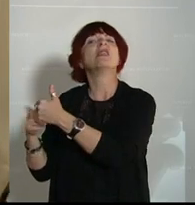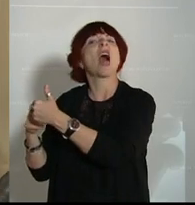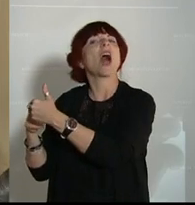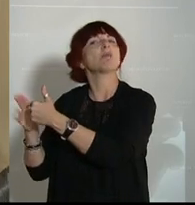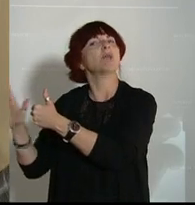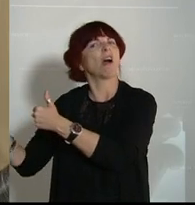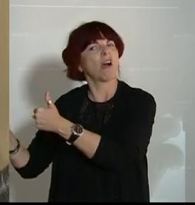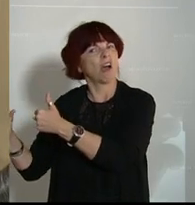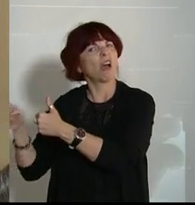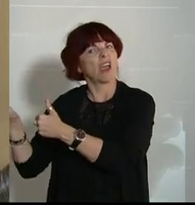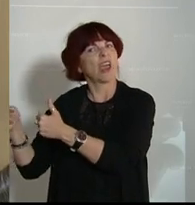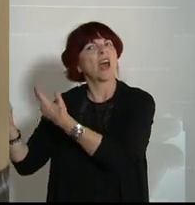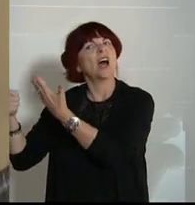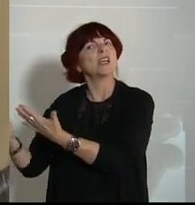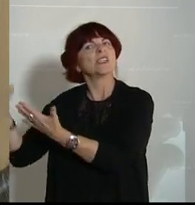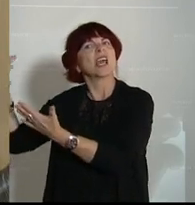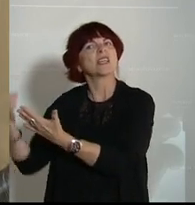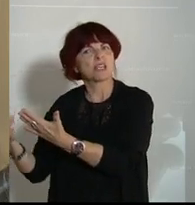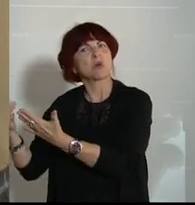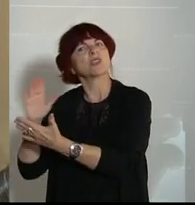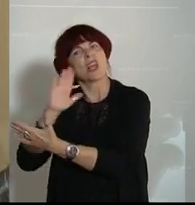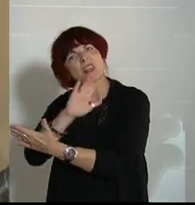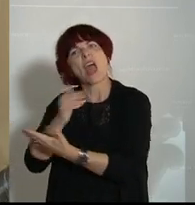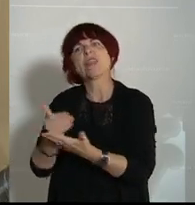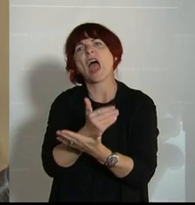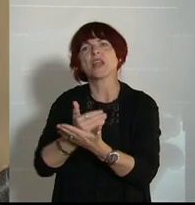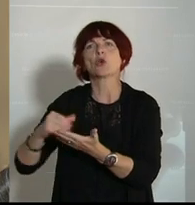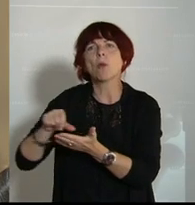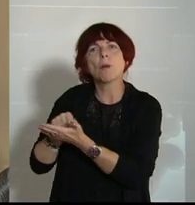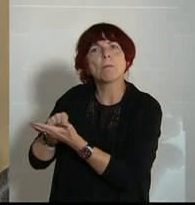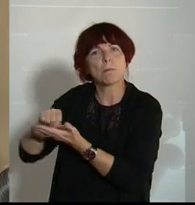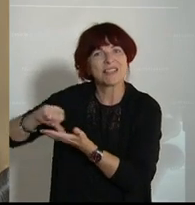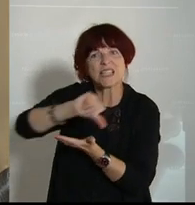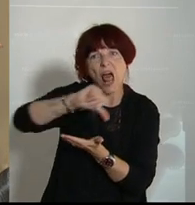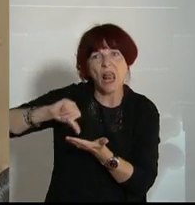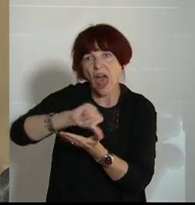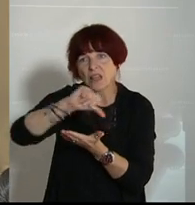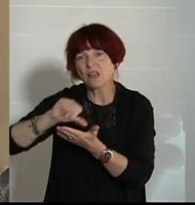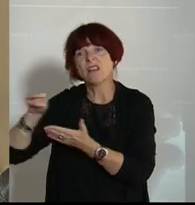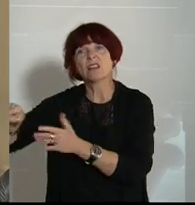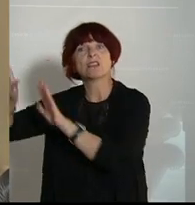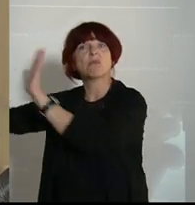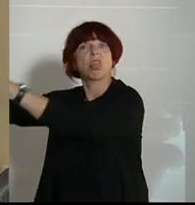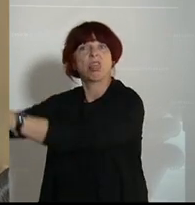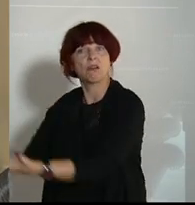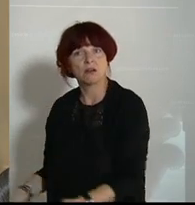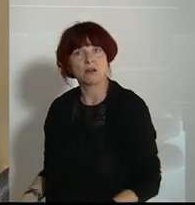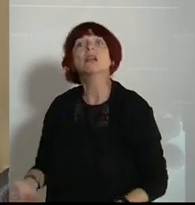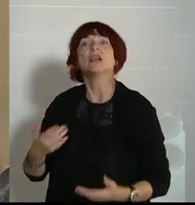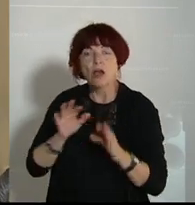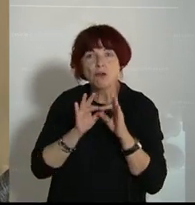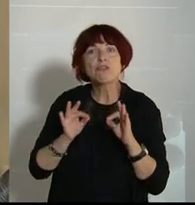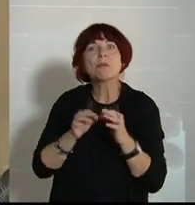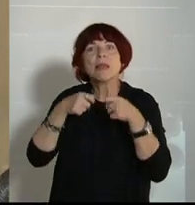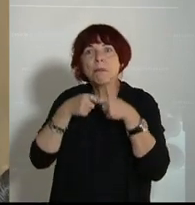Prozent seiner gesamten Einkommen dafür sorgt, den lassen wir jetzt im Regen stehen. Damit muss ich sagen, lassen Sie die Familienmitglieder mehr im Stich,